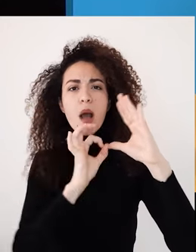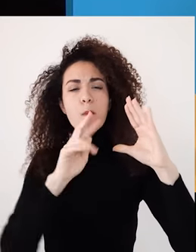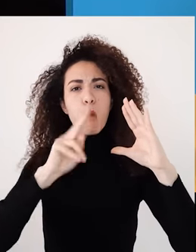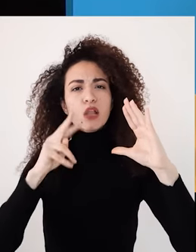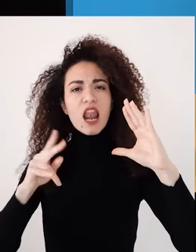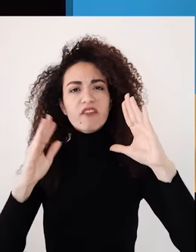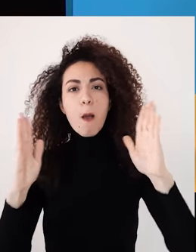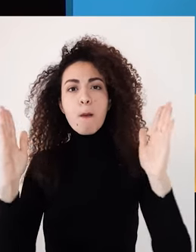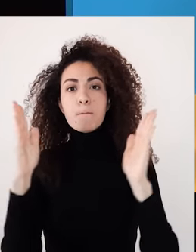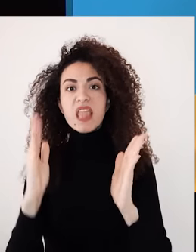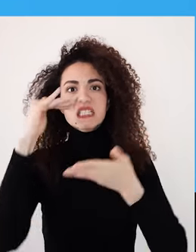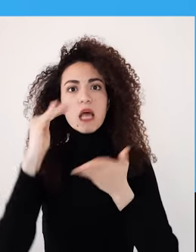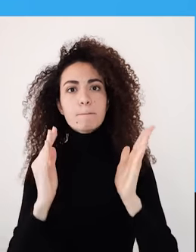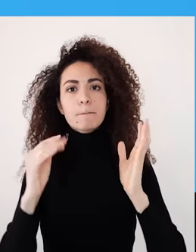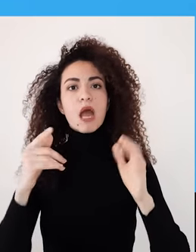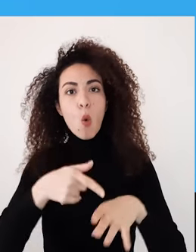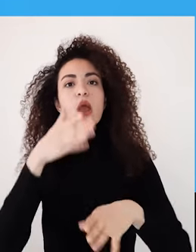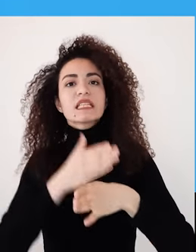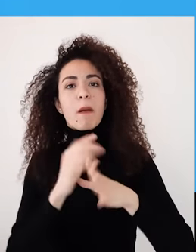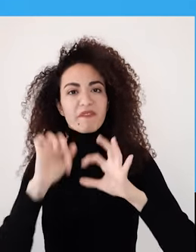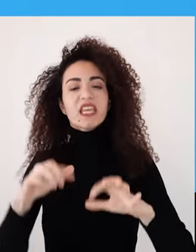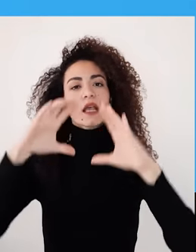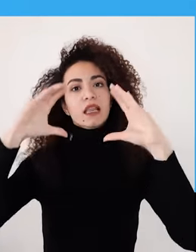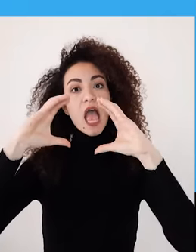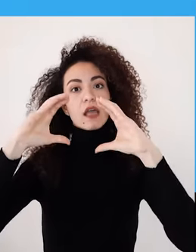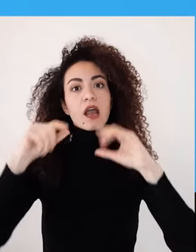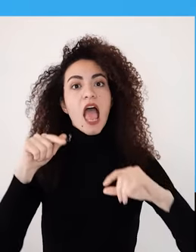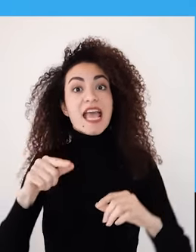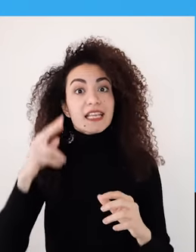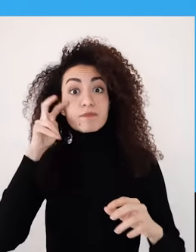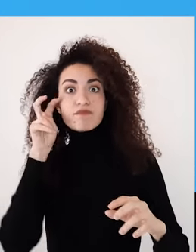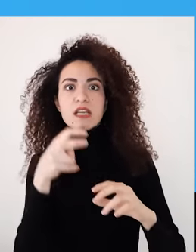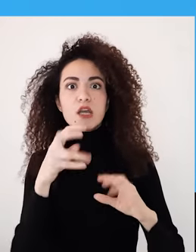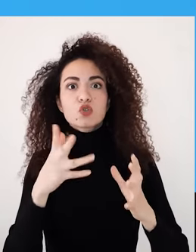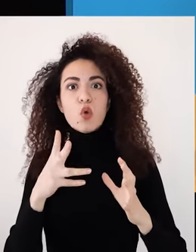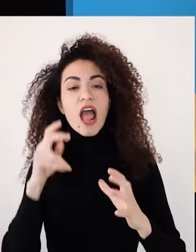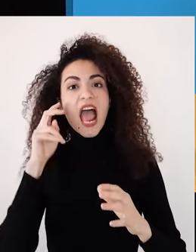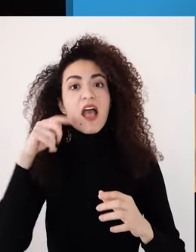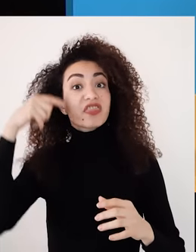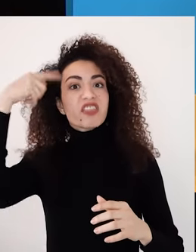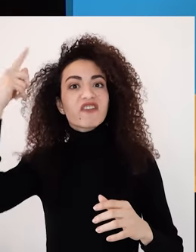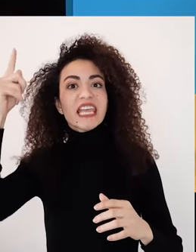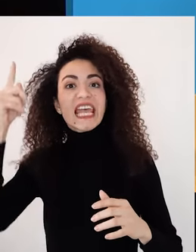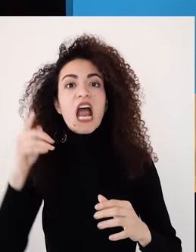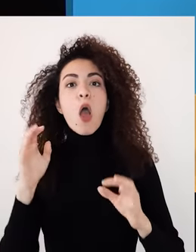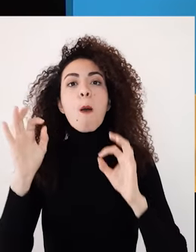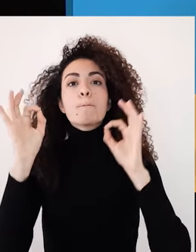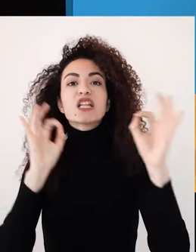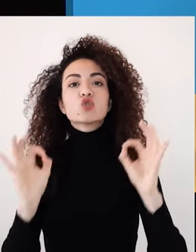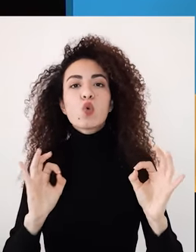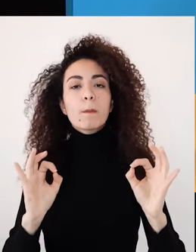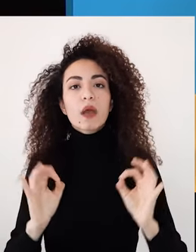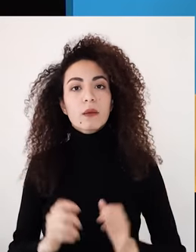نظمت لخلق الدائرة هيدا النوع من النظرة بنية على التفكير المنظومي أو Systems Thinking